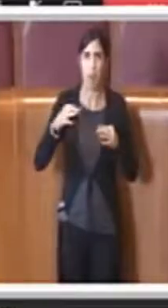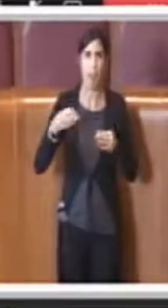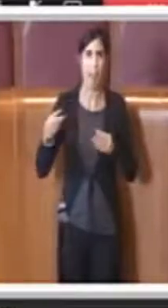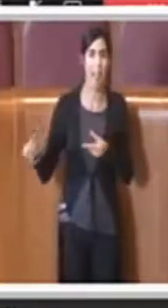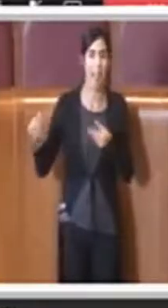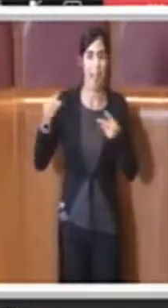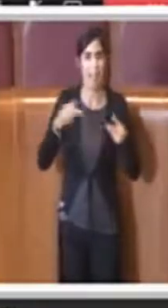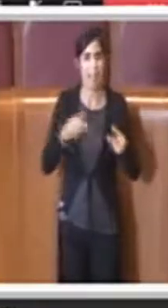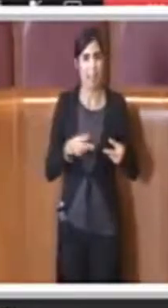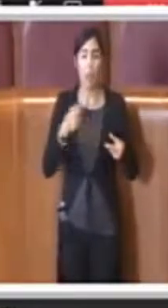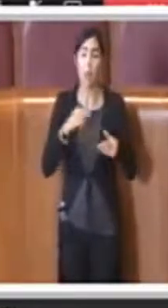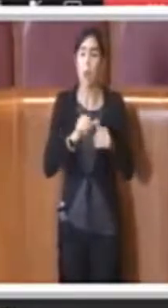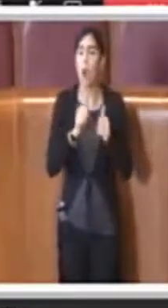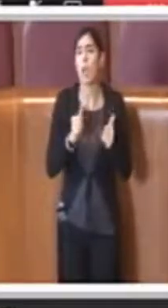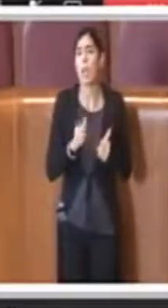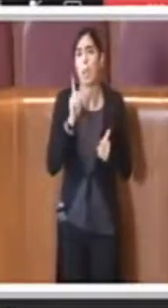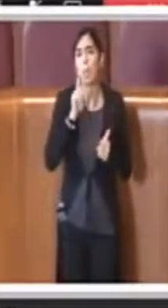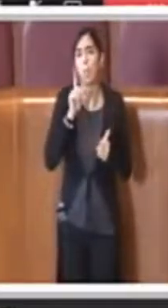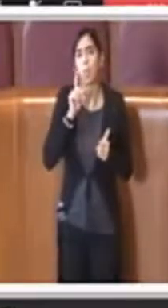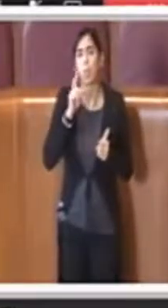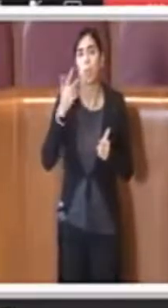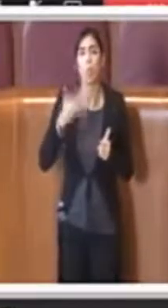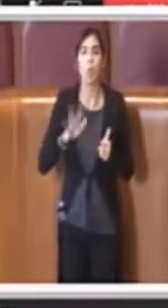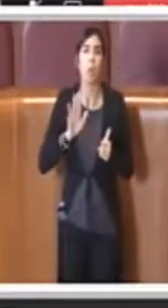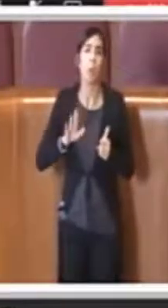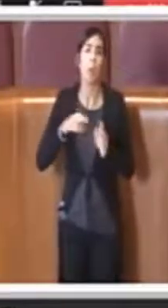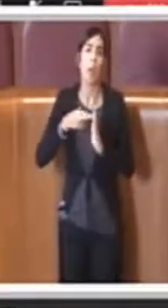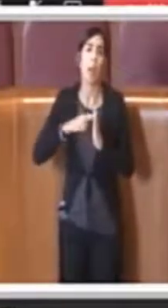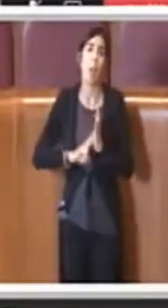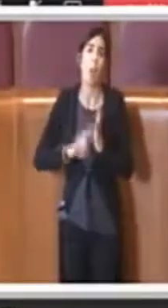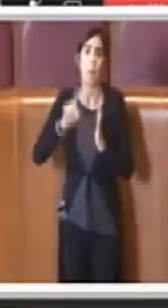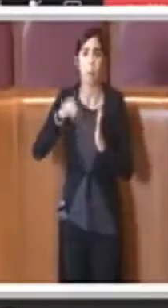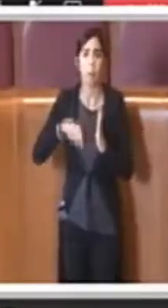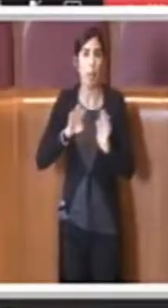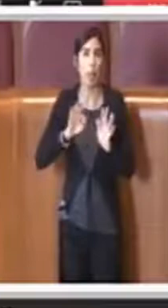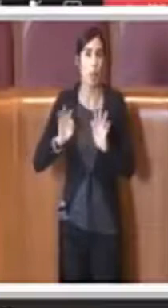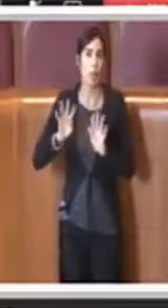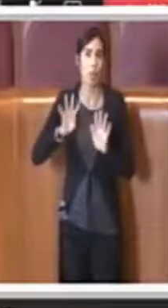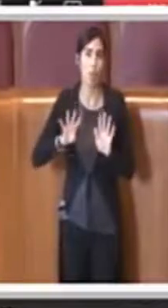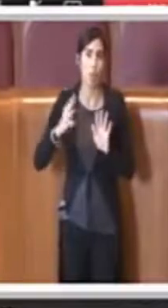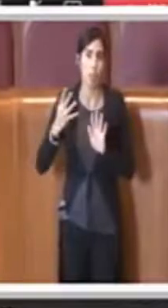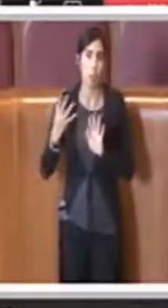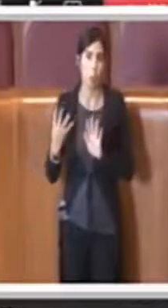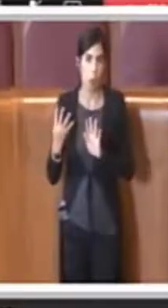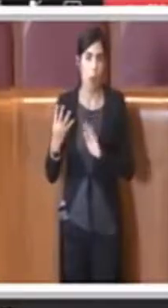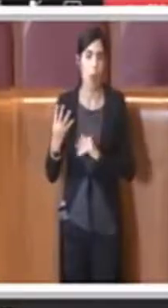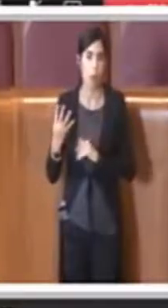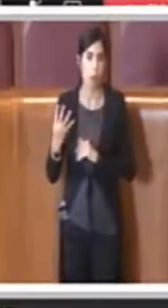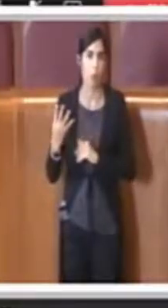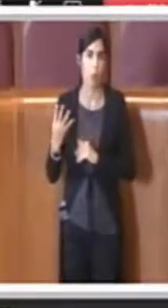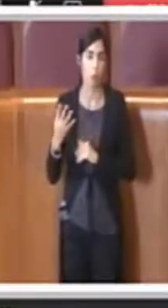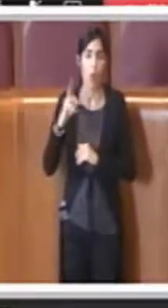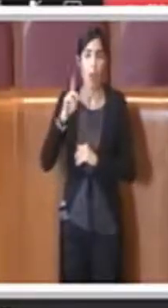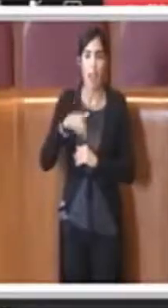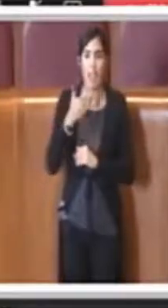erano già previste, quindi nel regolamento del 1994, anche con alcune